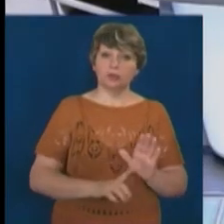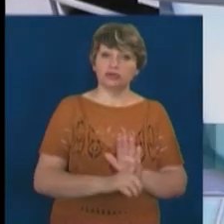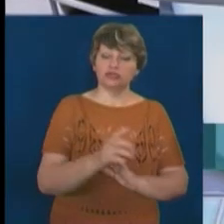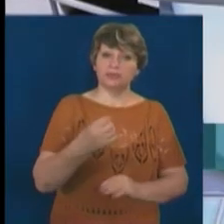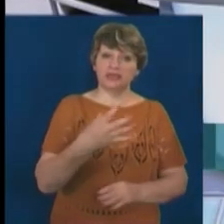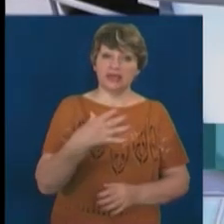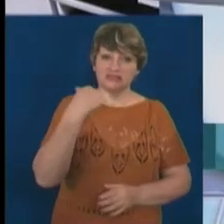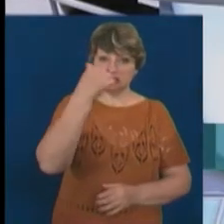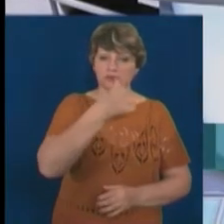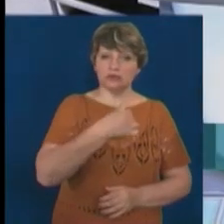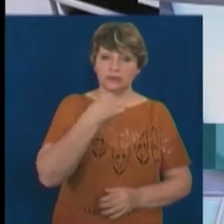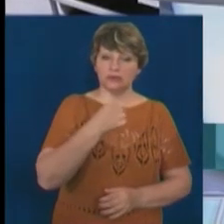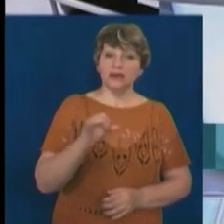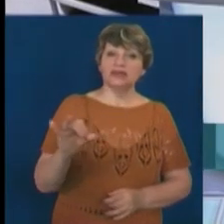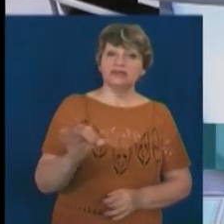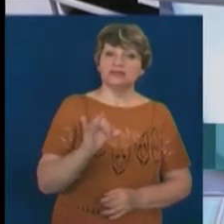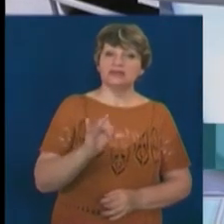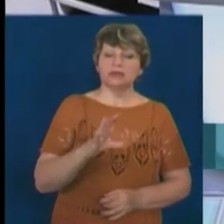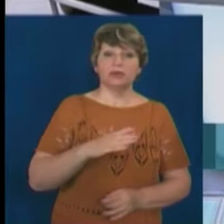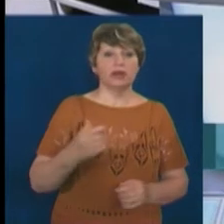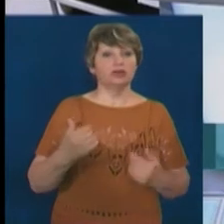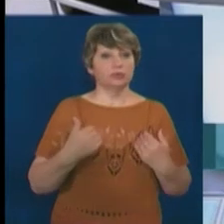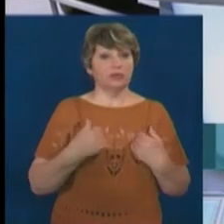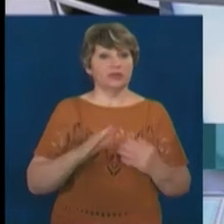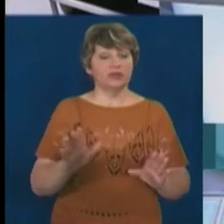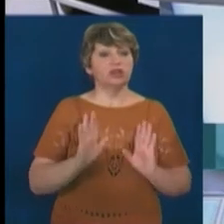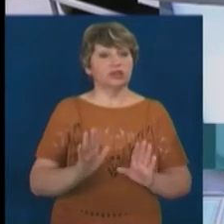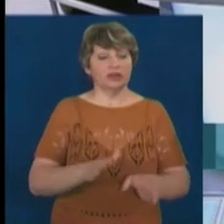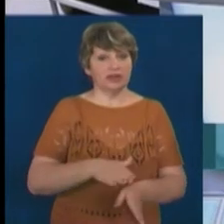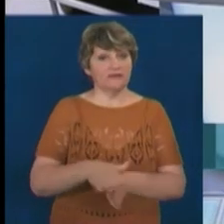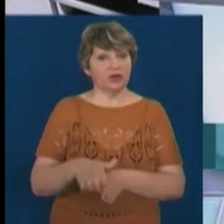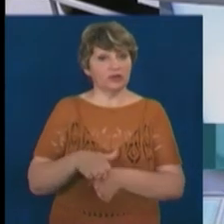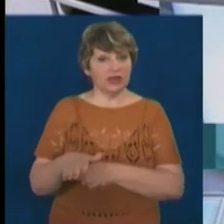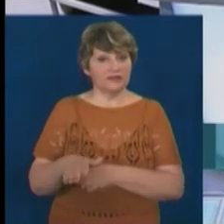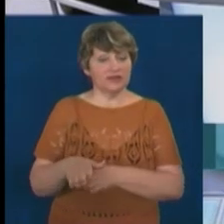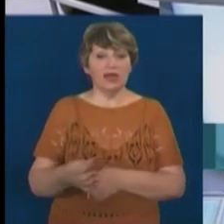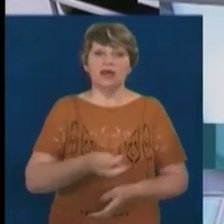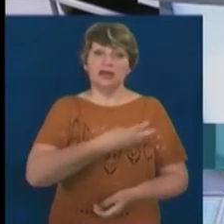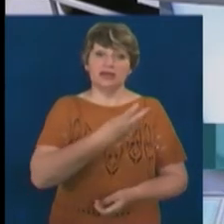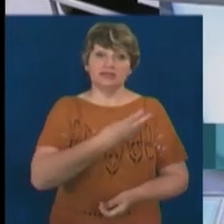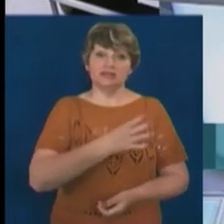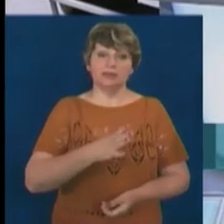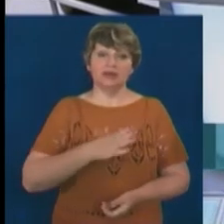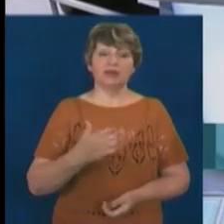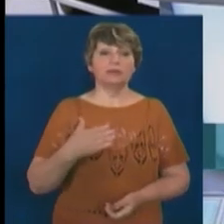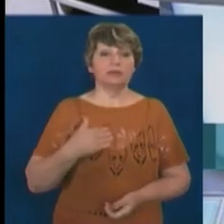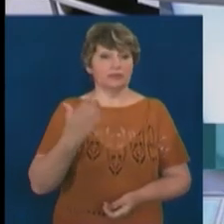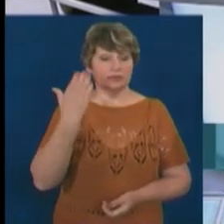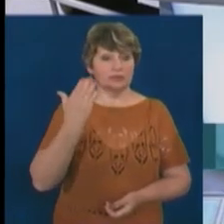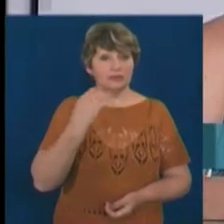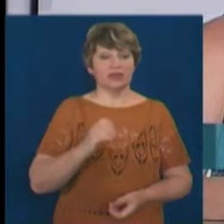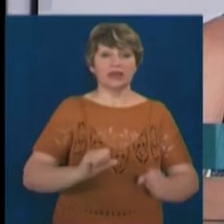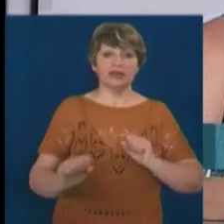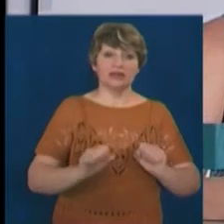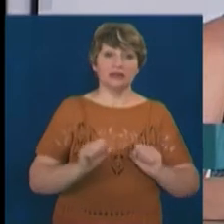цікаво, що ми були тільки виконавцями цього проєкту, тому що ініціатива йшла від тодішнього мого керівника Юрія Поліщука.